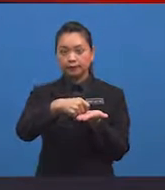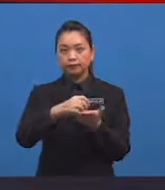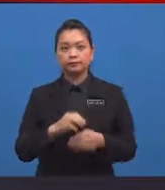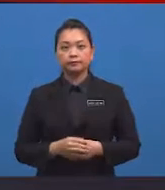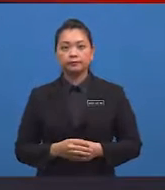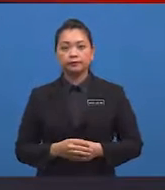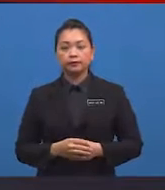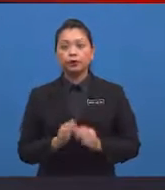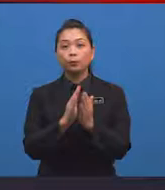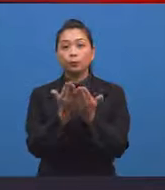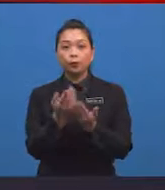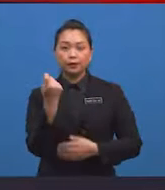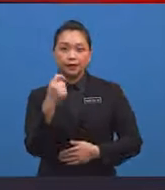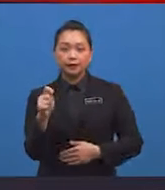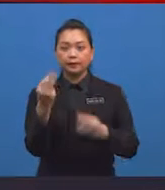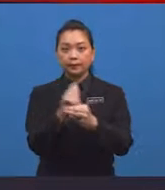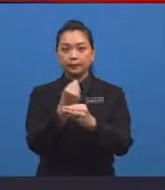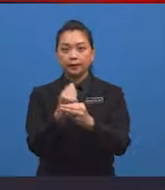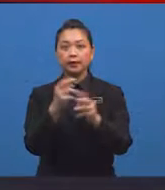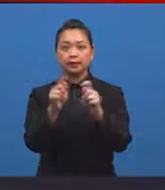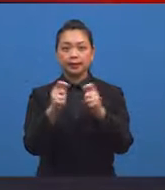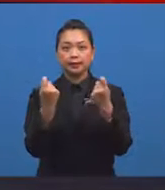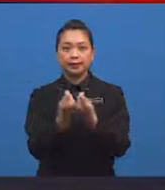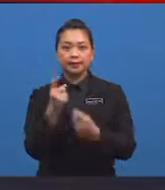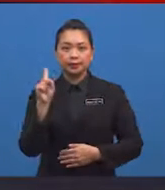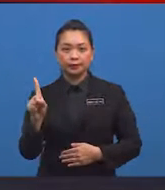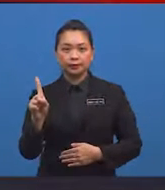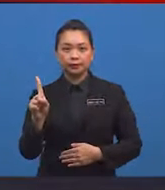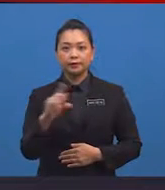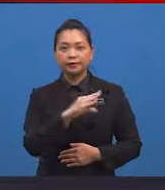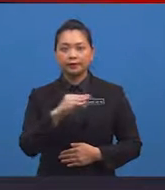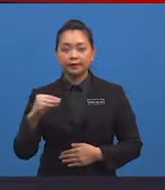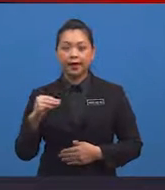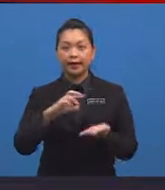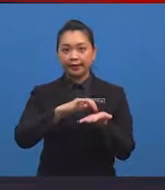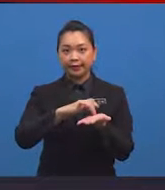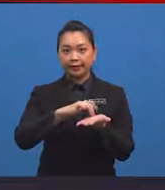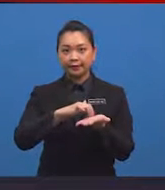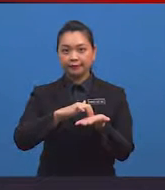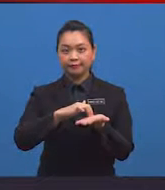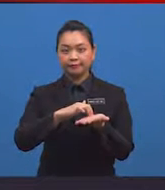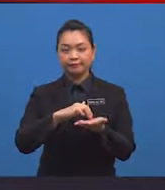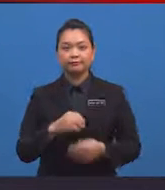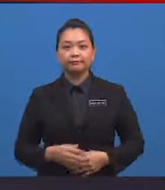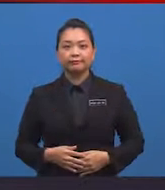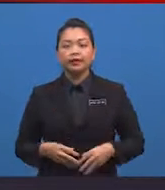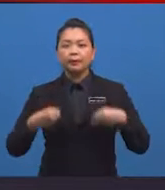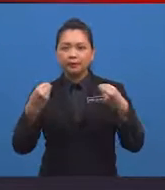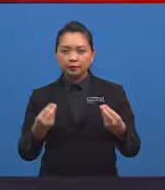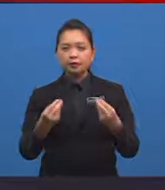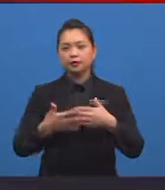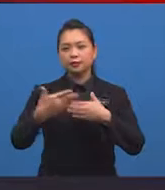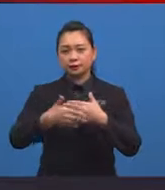Buku teks matematik tingkatan 1 Dan kalkulator Bagi